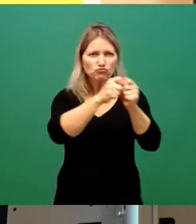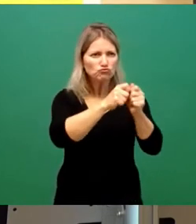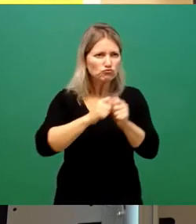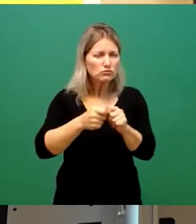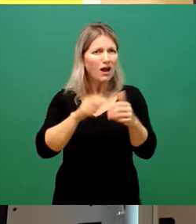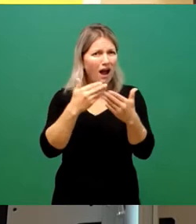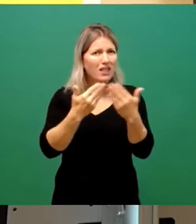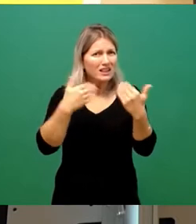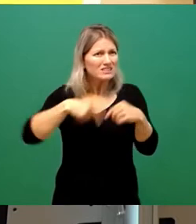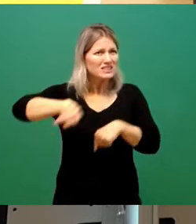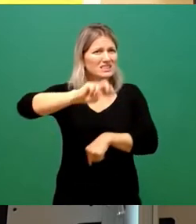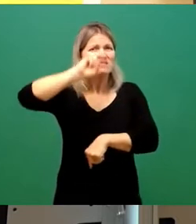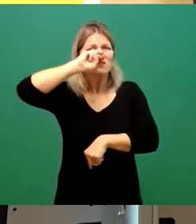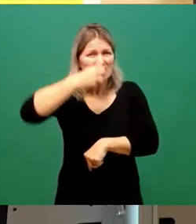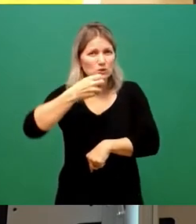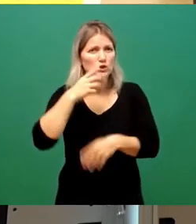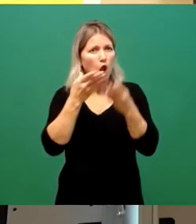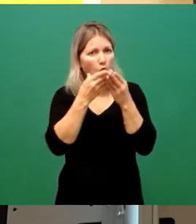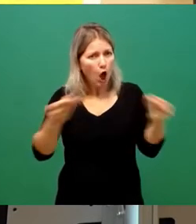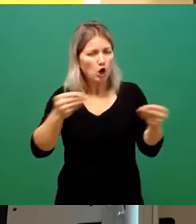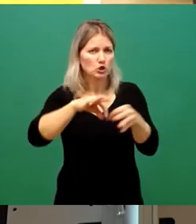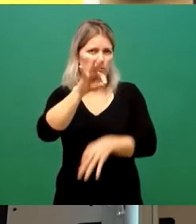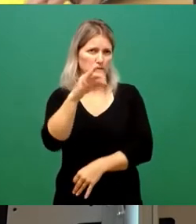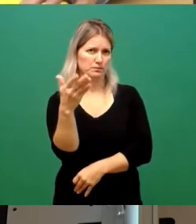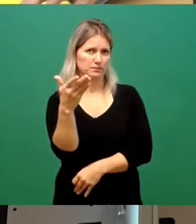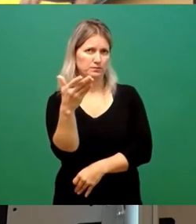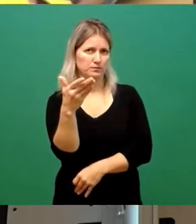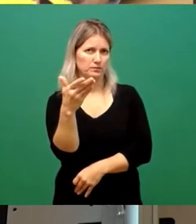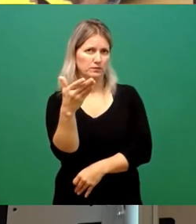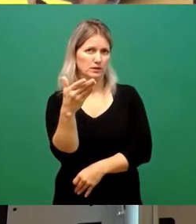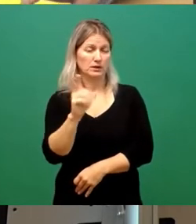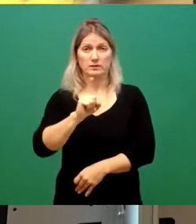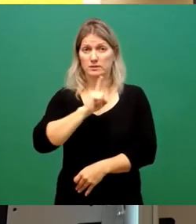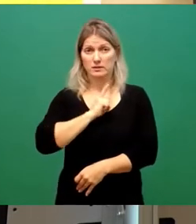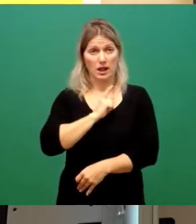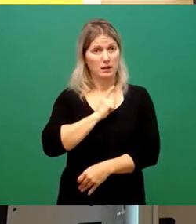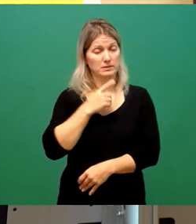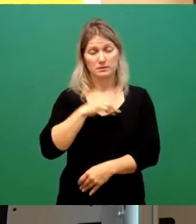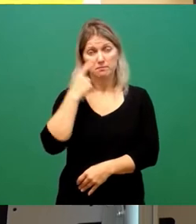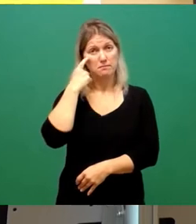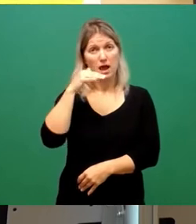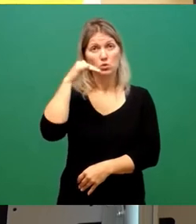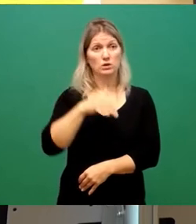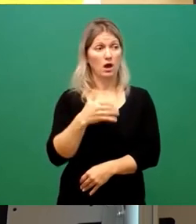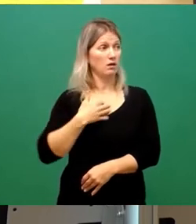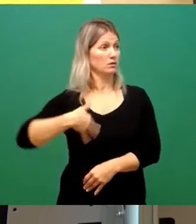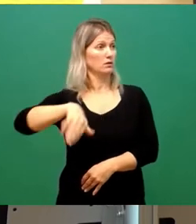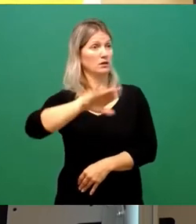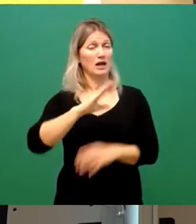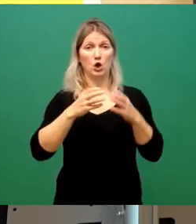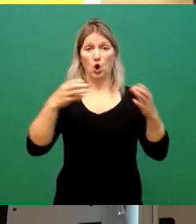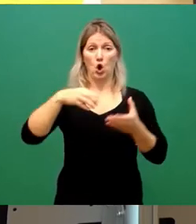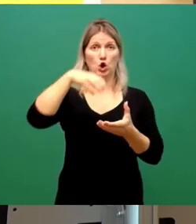Lösung zu kommen. Und ich bin nicht der Auffassung, dass man eine Großstadt, eine halbe Millionenstadt